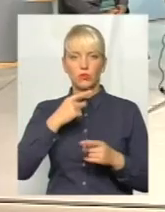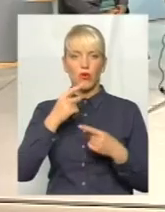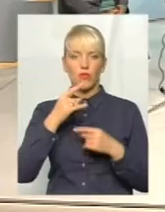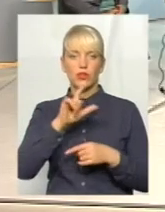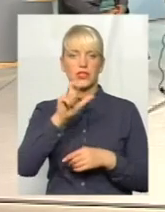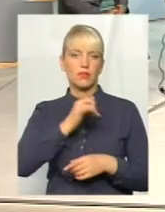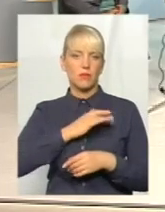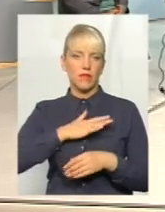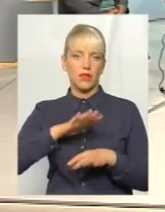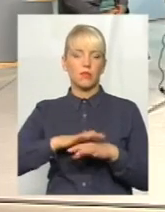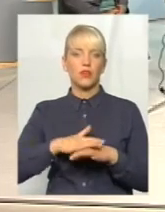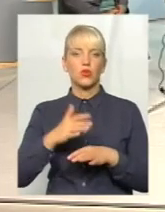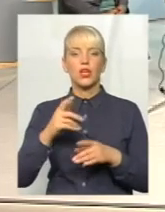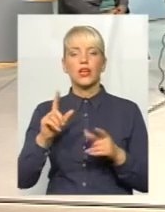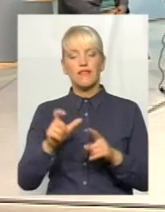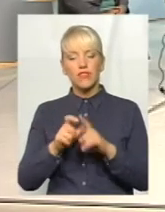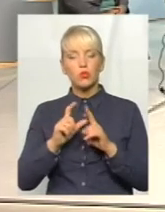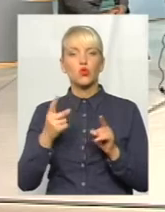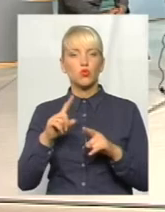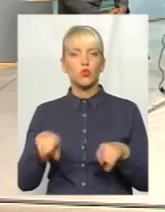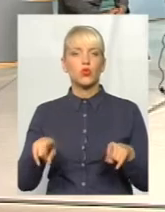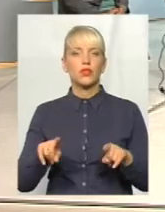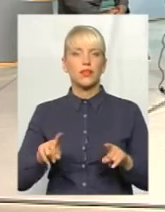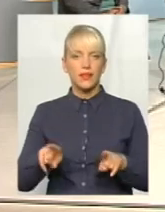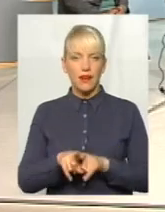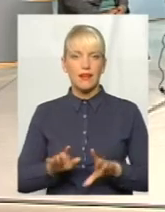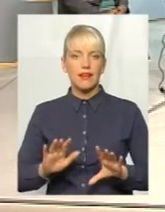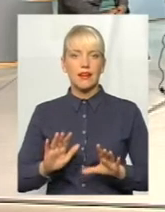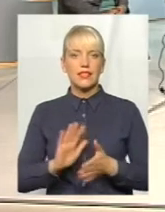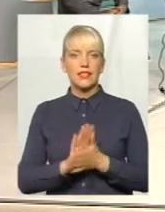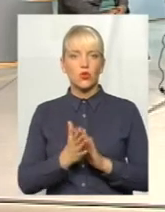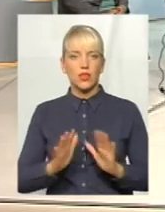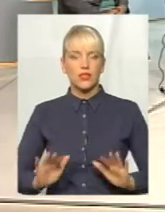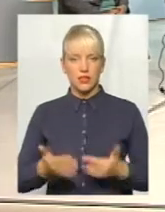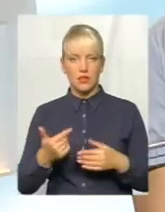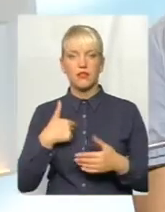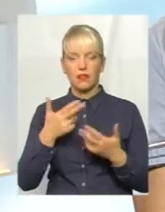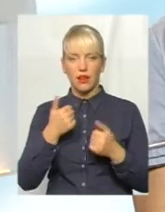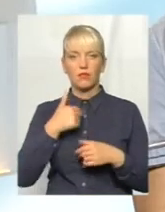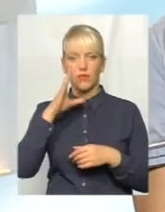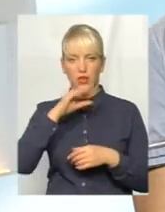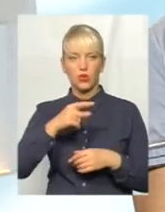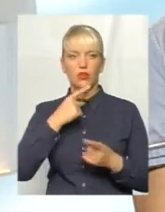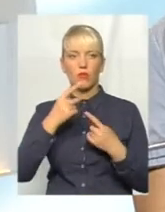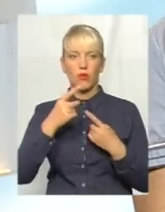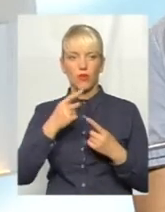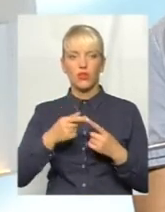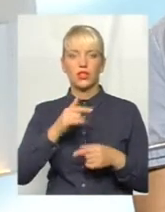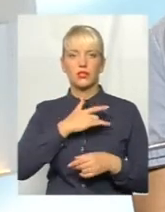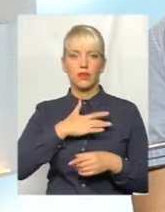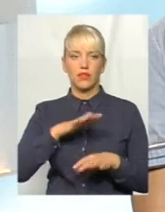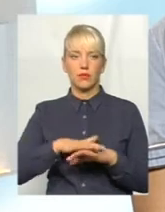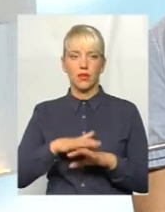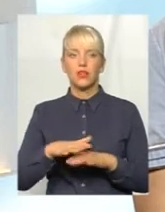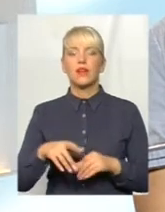якусь відповідь, чому сталася така ситуація в них? З Приватбанком так, вдалося поговорити. Впочатку це було